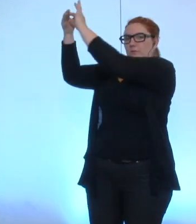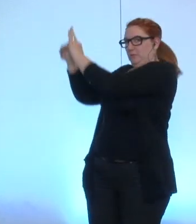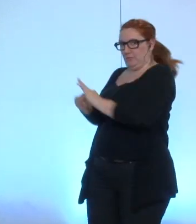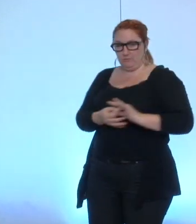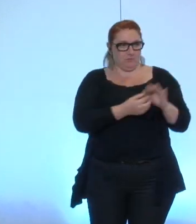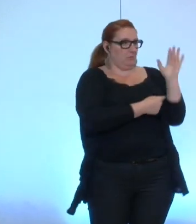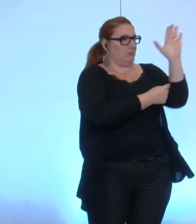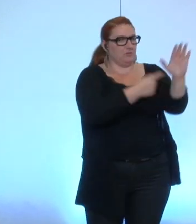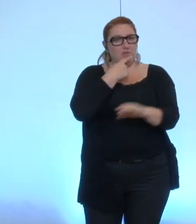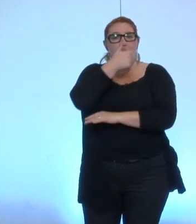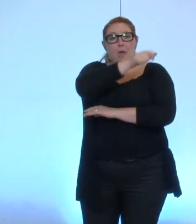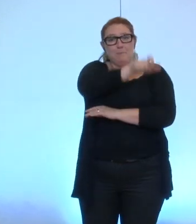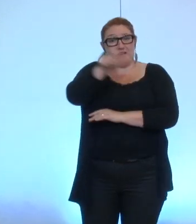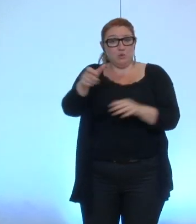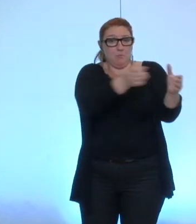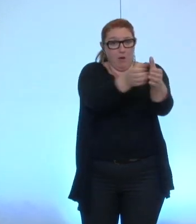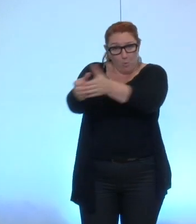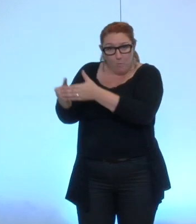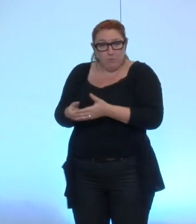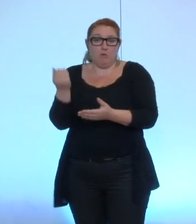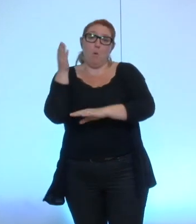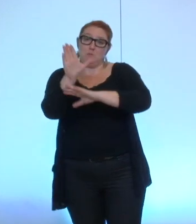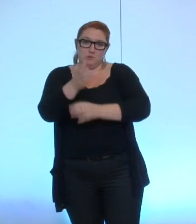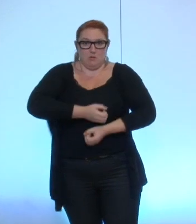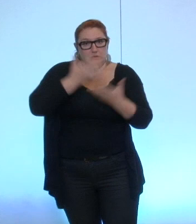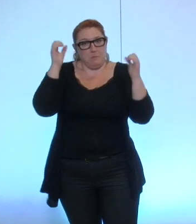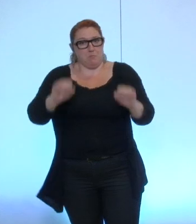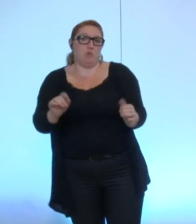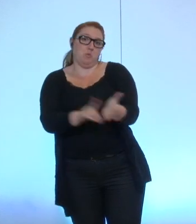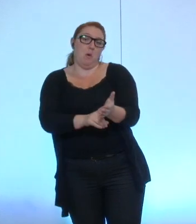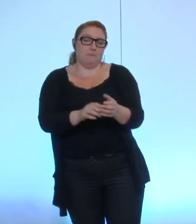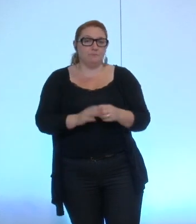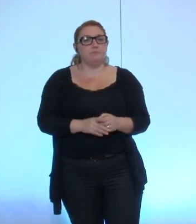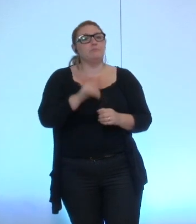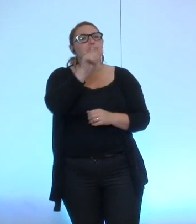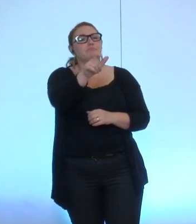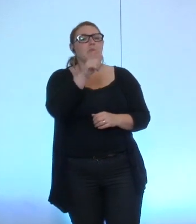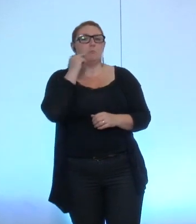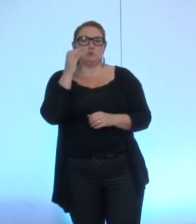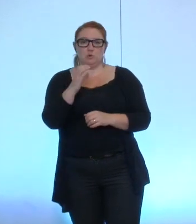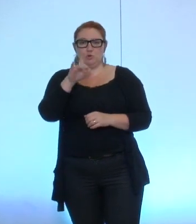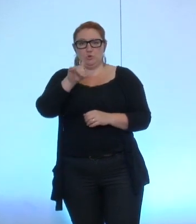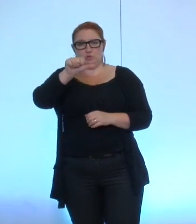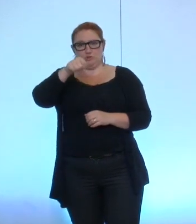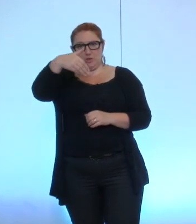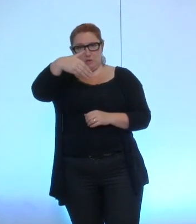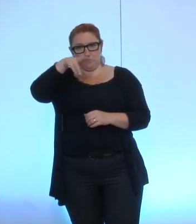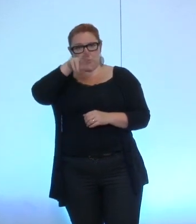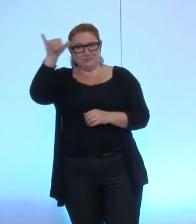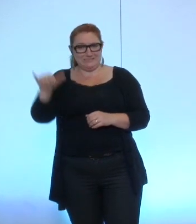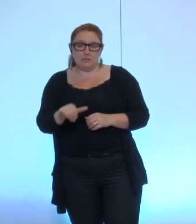puisse s'exprimer monsieur Chamussy oui d'ailleurs c'est au fond l'expression qu